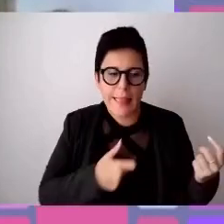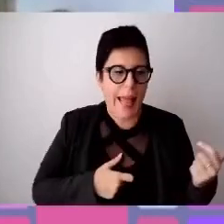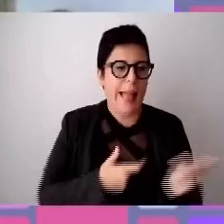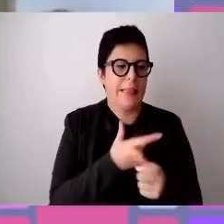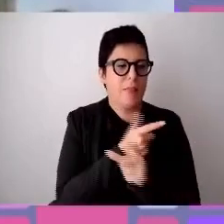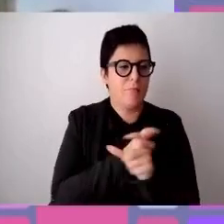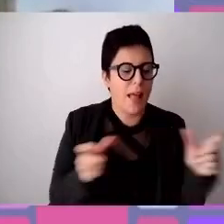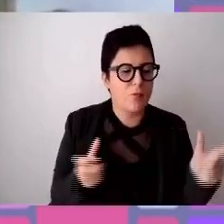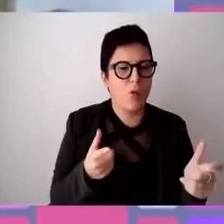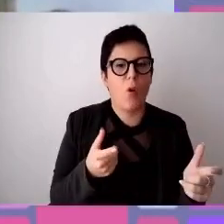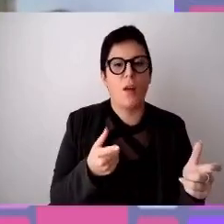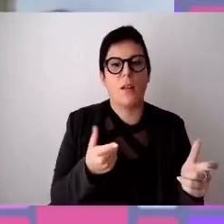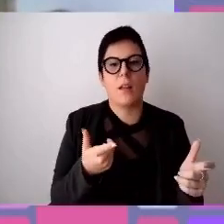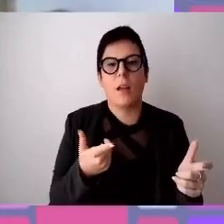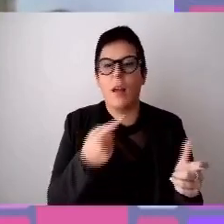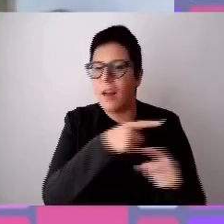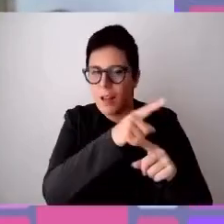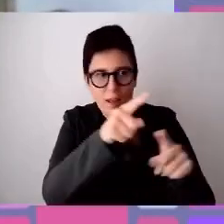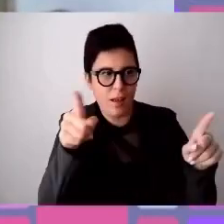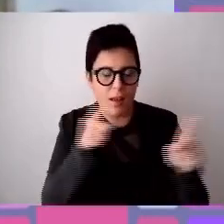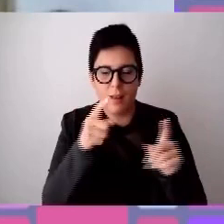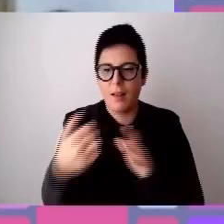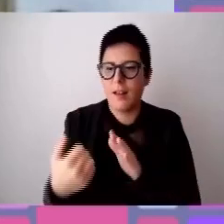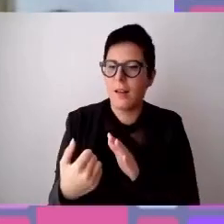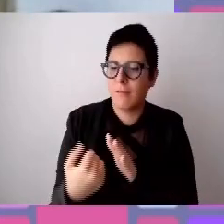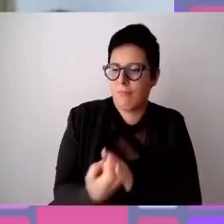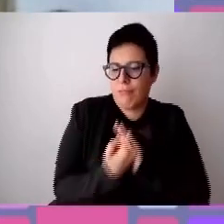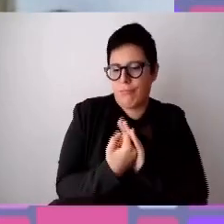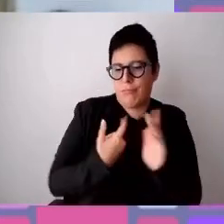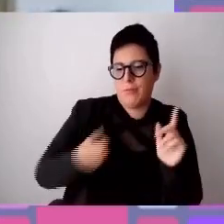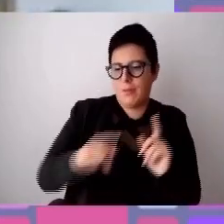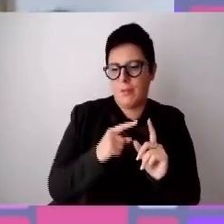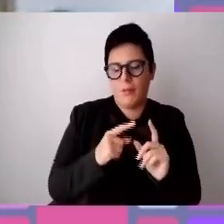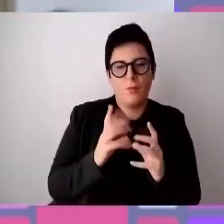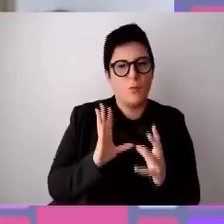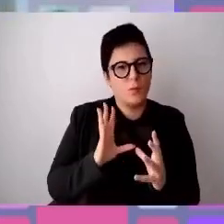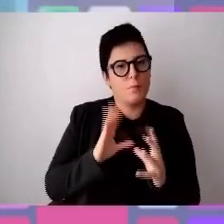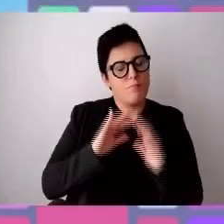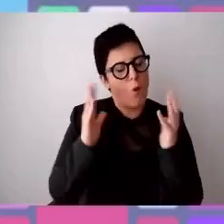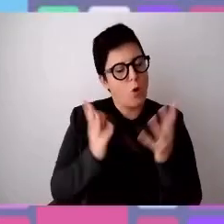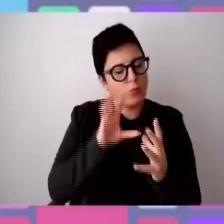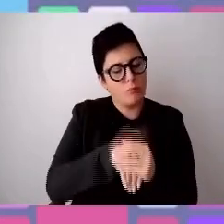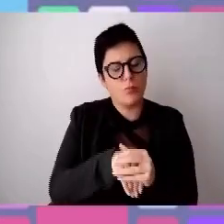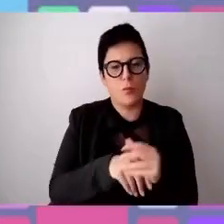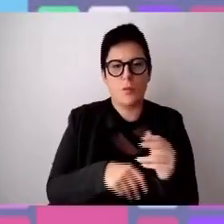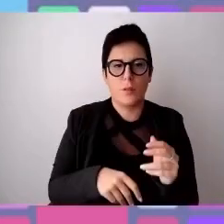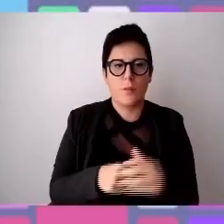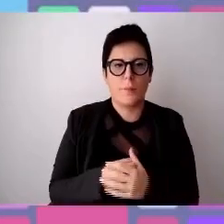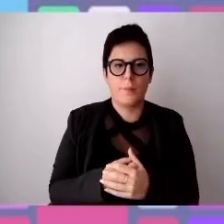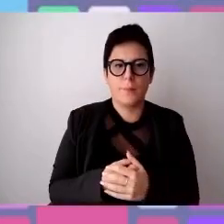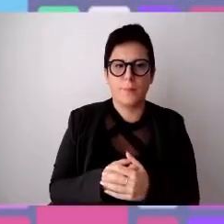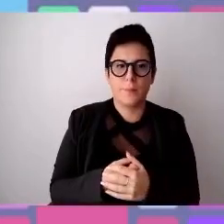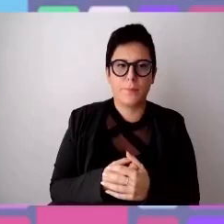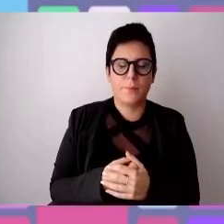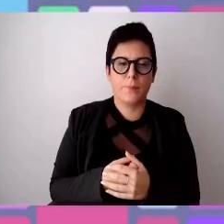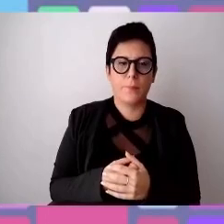aiutano il nostro sistema a cercare di renderlo più inclusivo possibile. Ecco, non per alleviare,